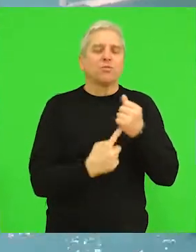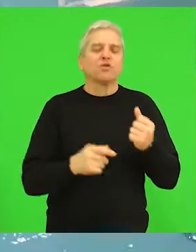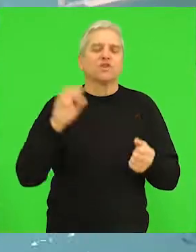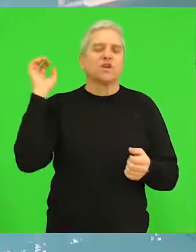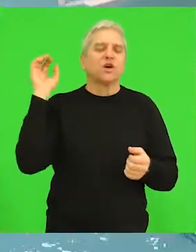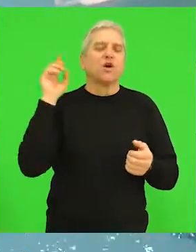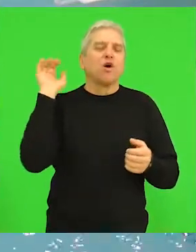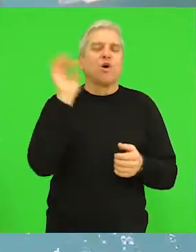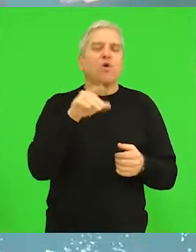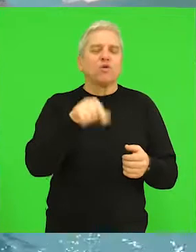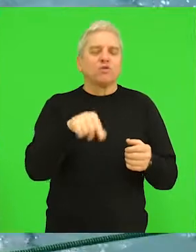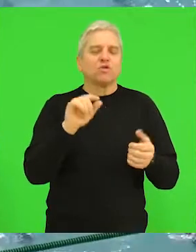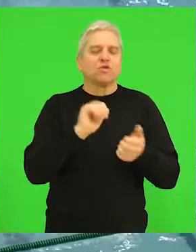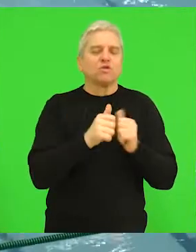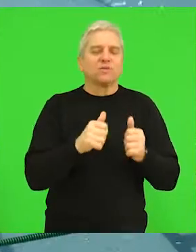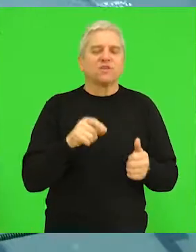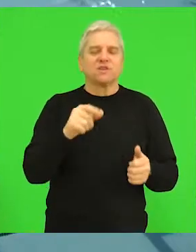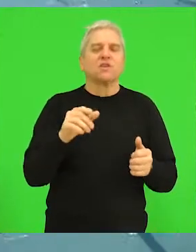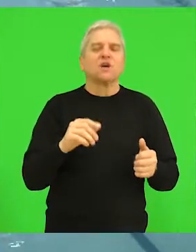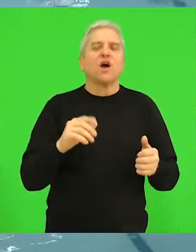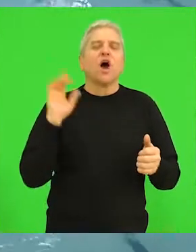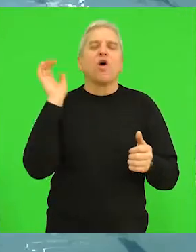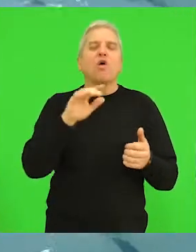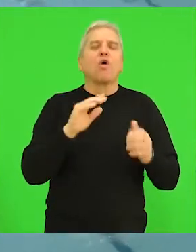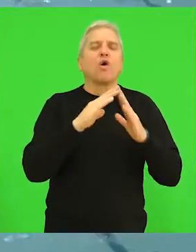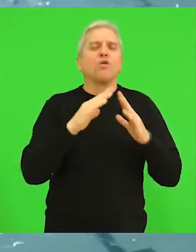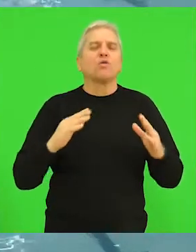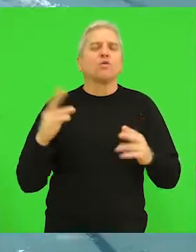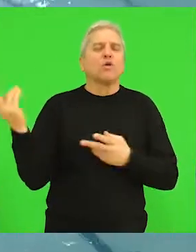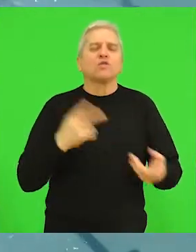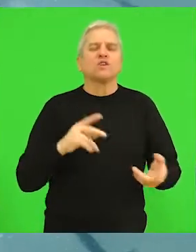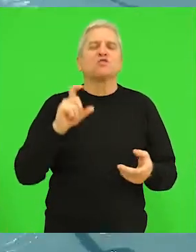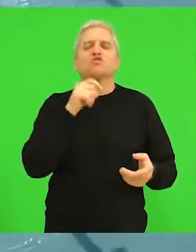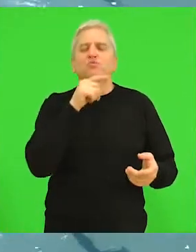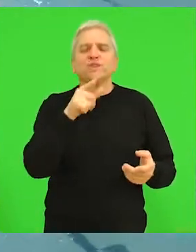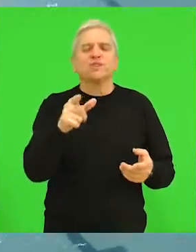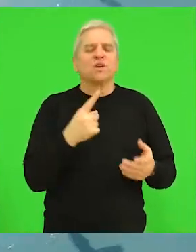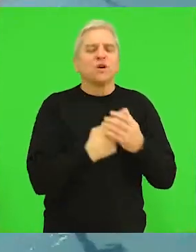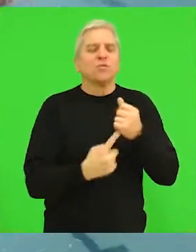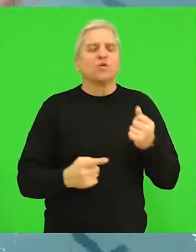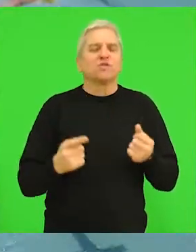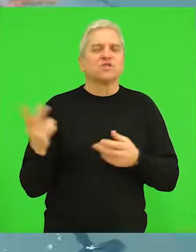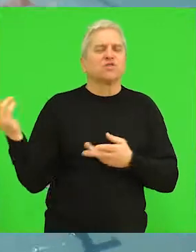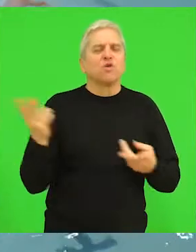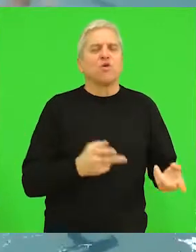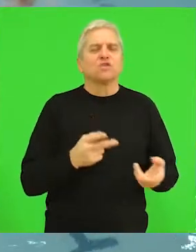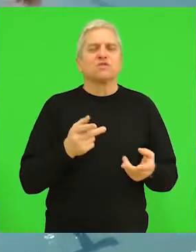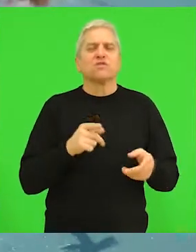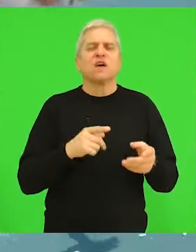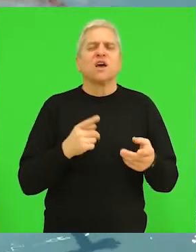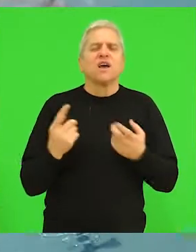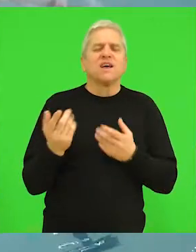poslednji gol za Bečej u ovom meču dok je gol za ekipu Obrenovca postigao Čubrić. U poslednjoj četvrtini gosti su uspeli